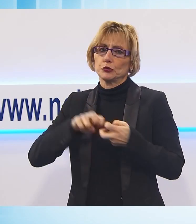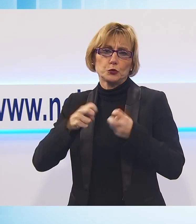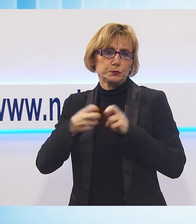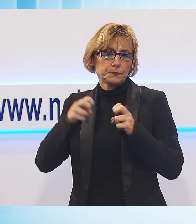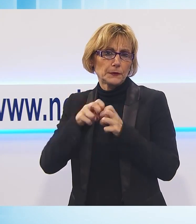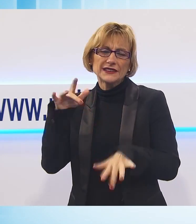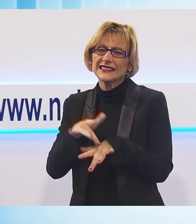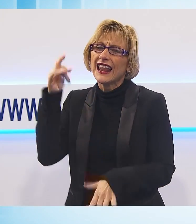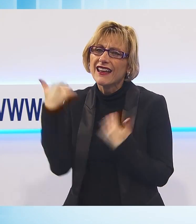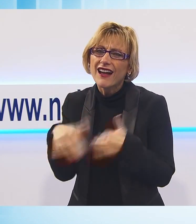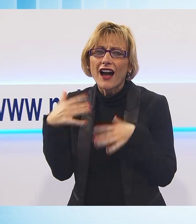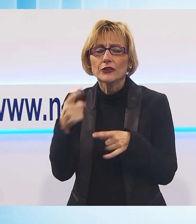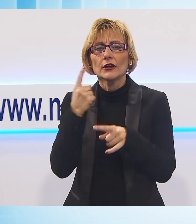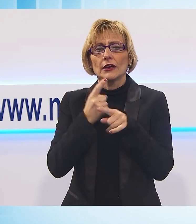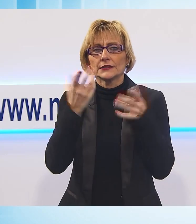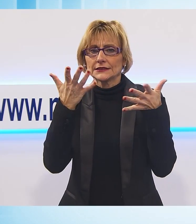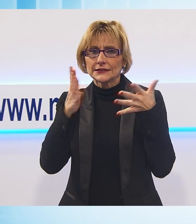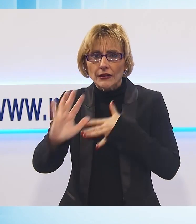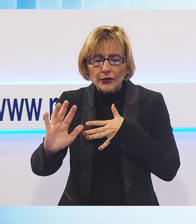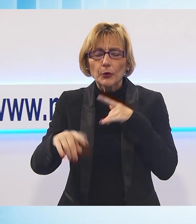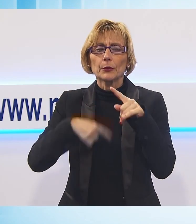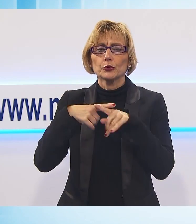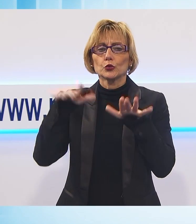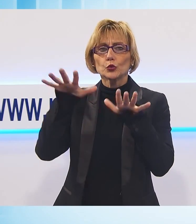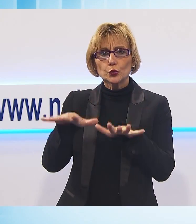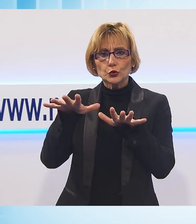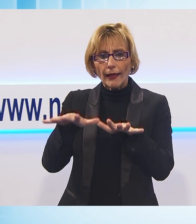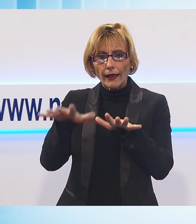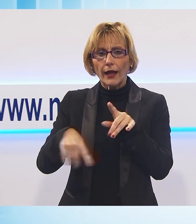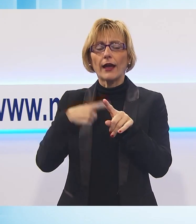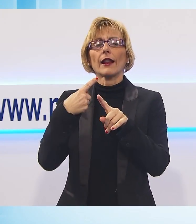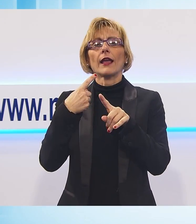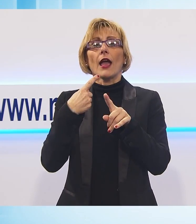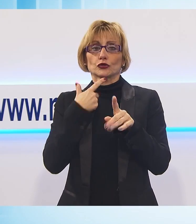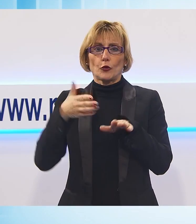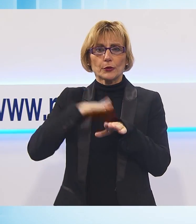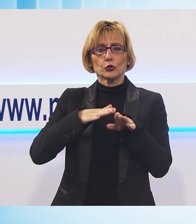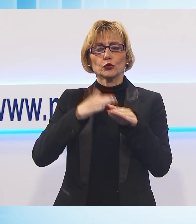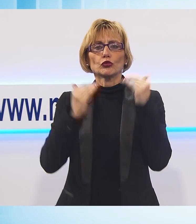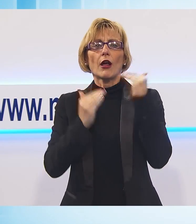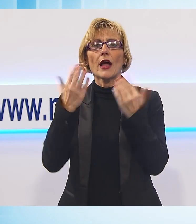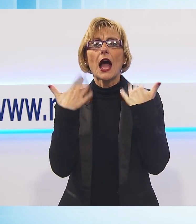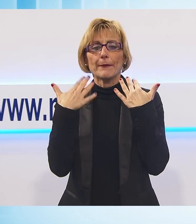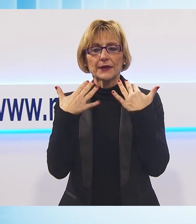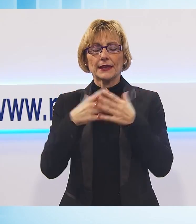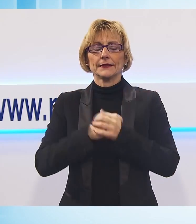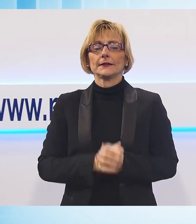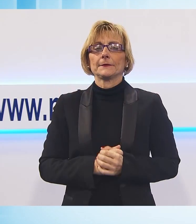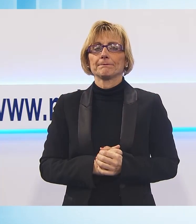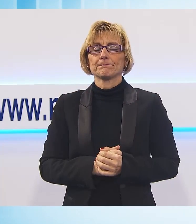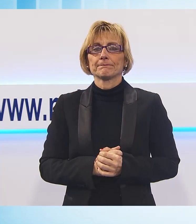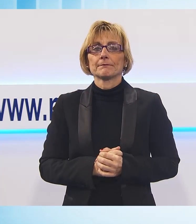da salvaguardare, da tutelare e da tutelare anche in termini di ambiente. Campocatino